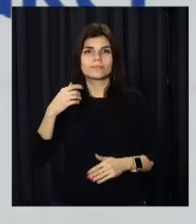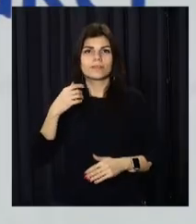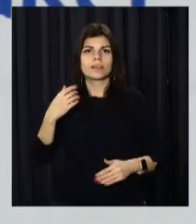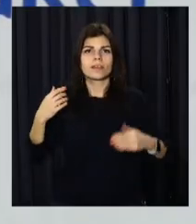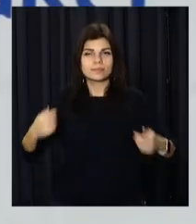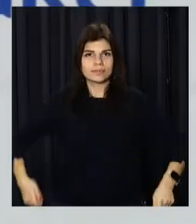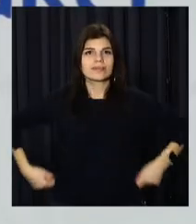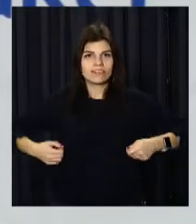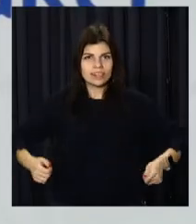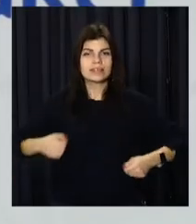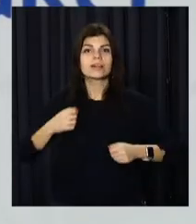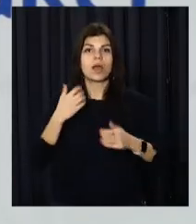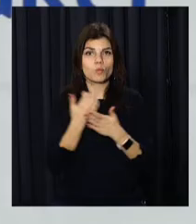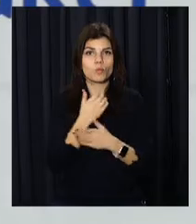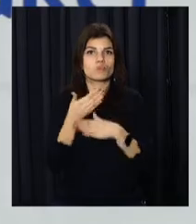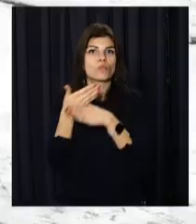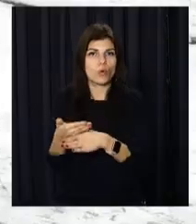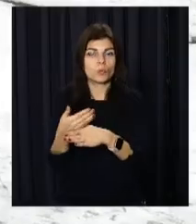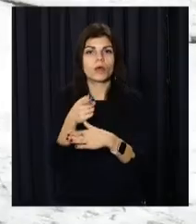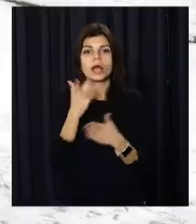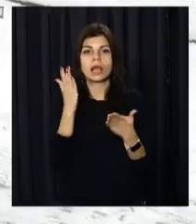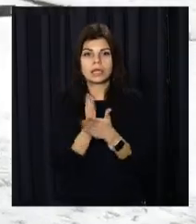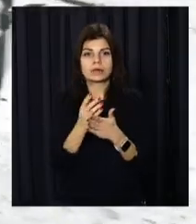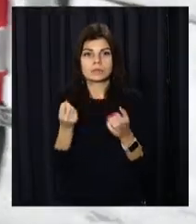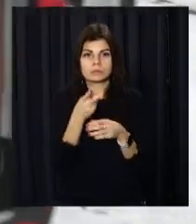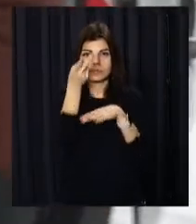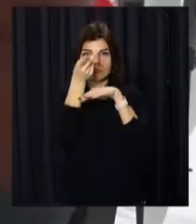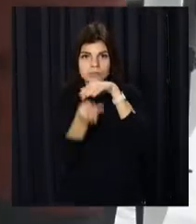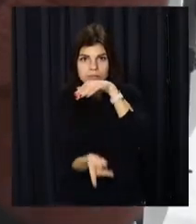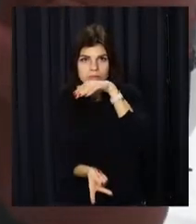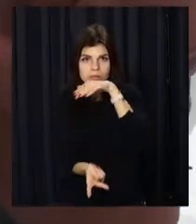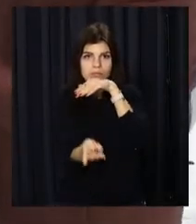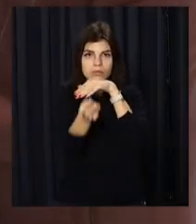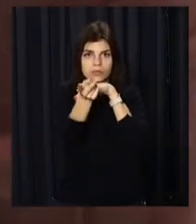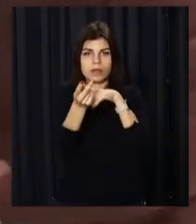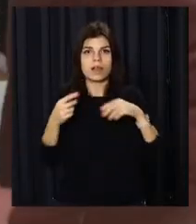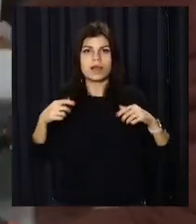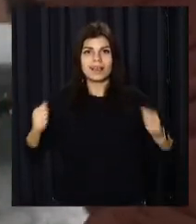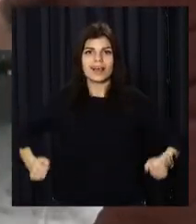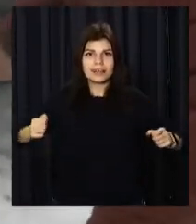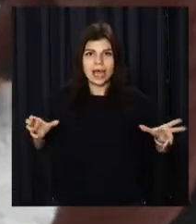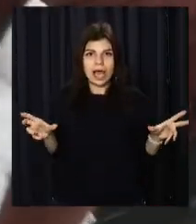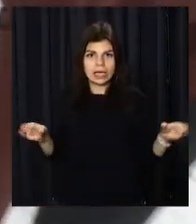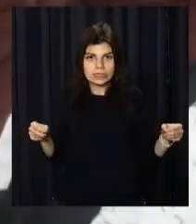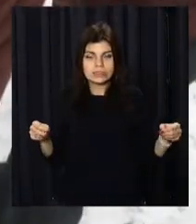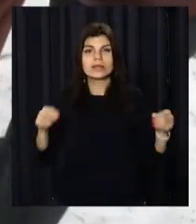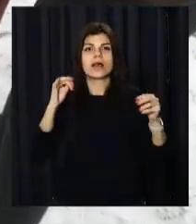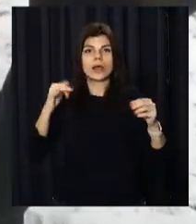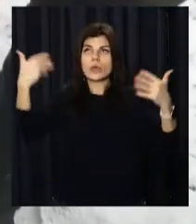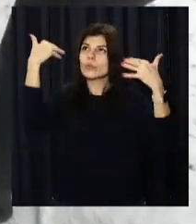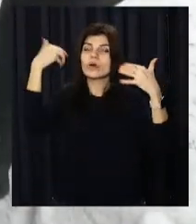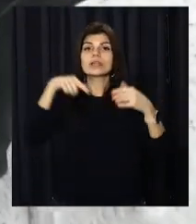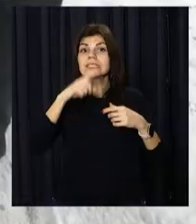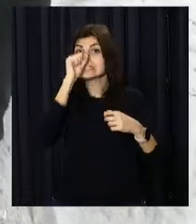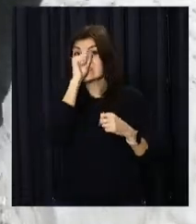перевезення містян з інвалідністю. Мають гідравлічний підйомник, кріплення та фіксації візка, кондиціонер. Тож взимку